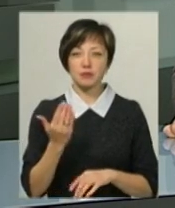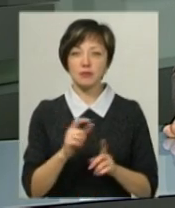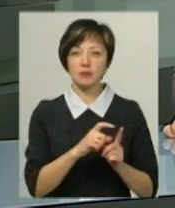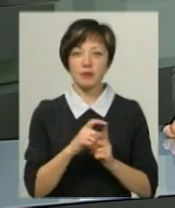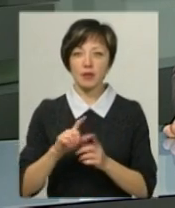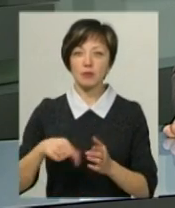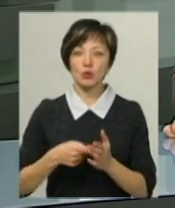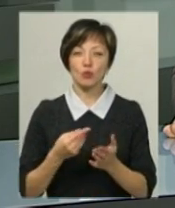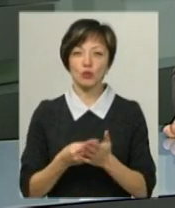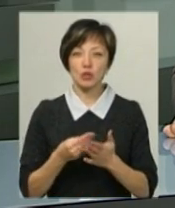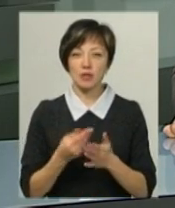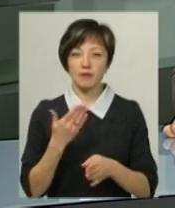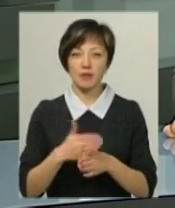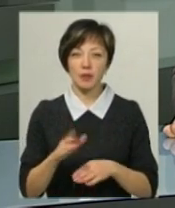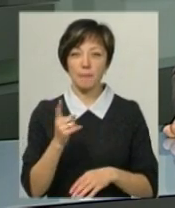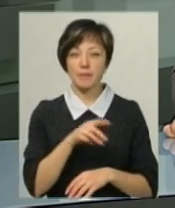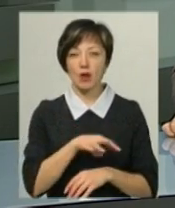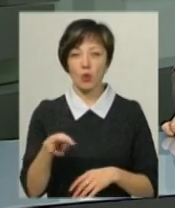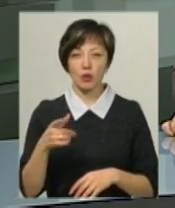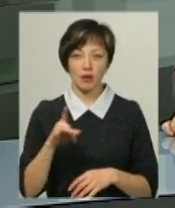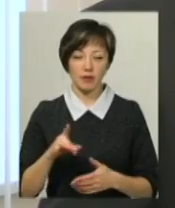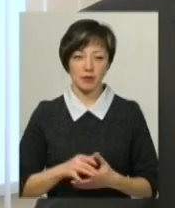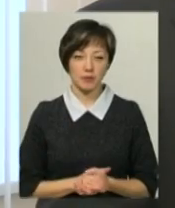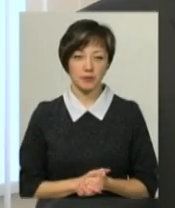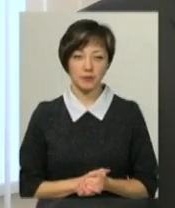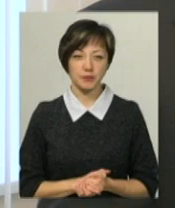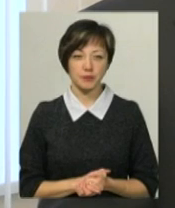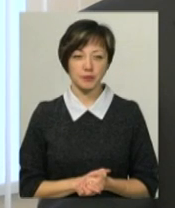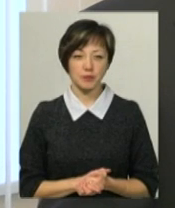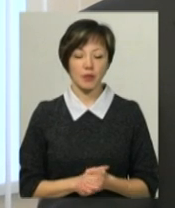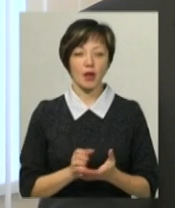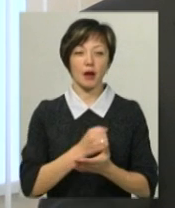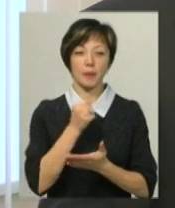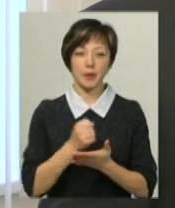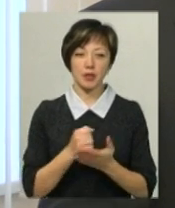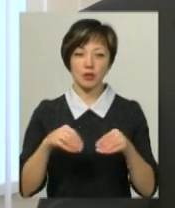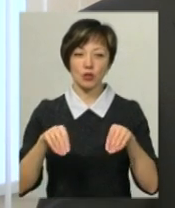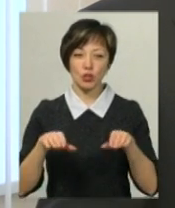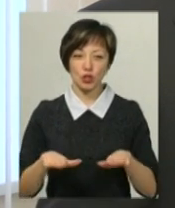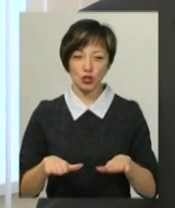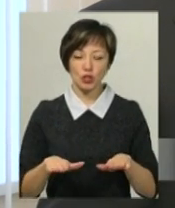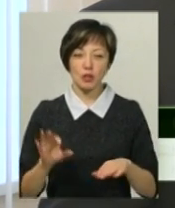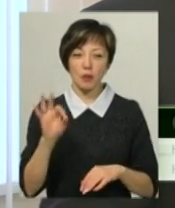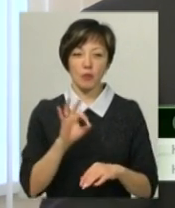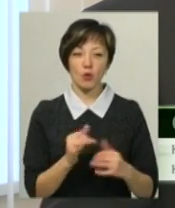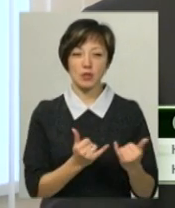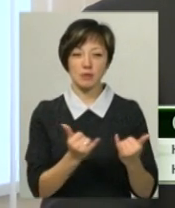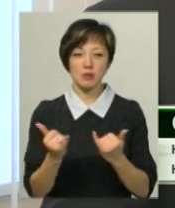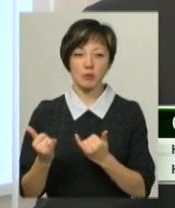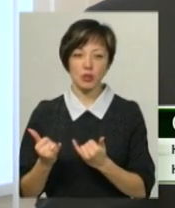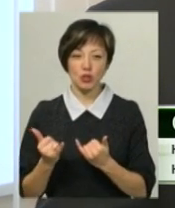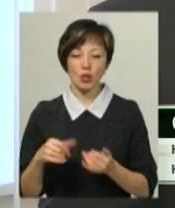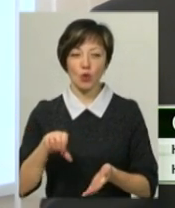словами, із міського бюджету на це виділили мільйон гривень. Принято вже рішення щодо забезпечення